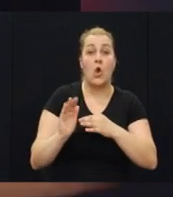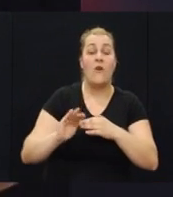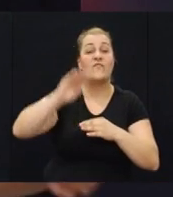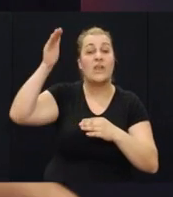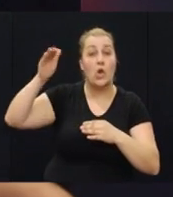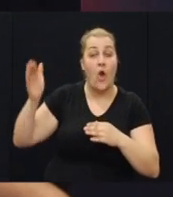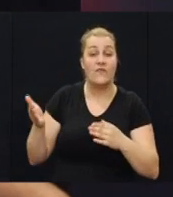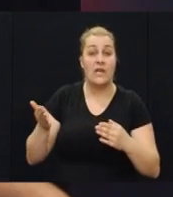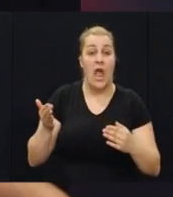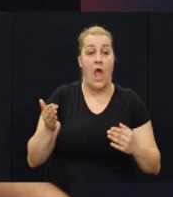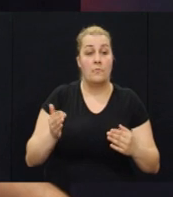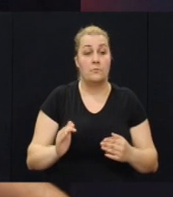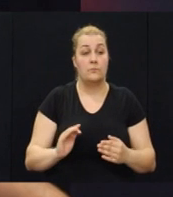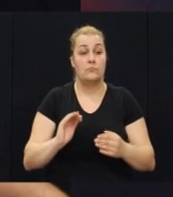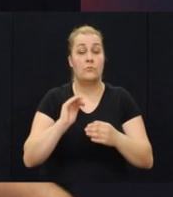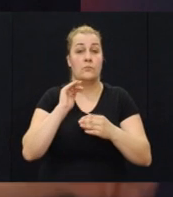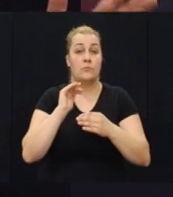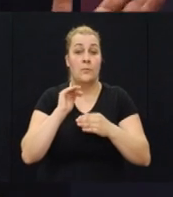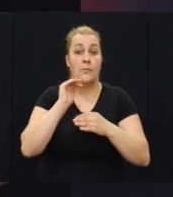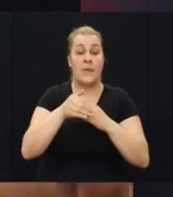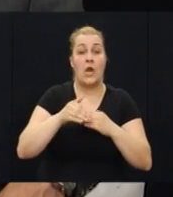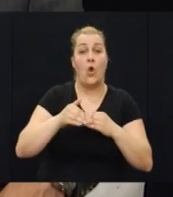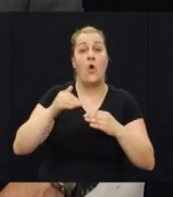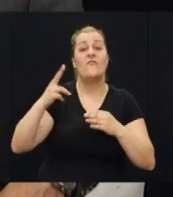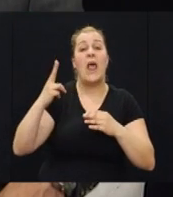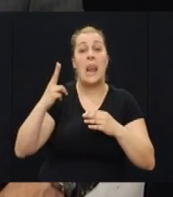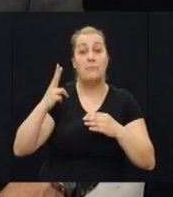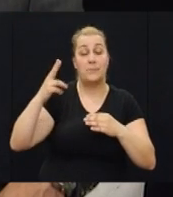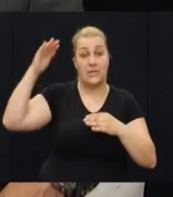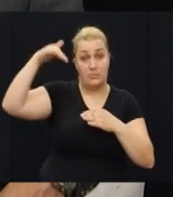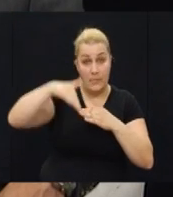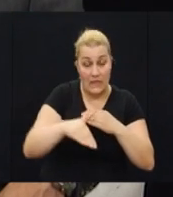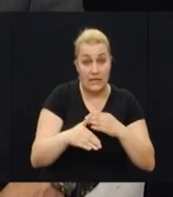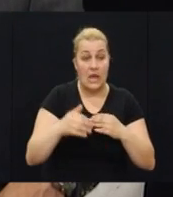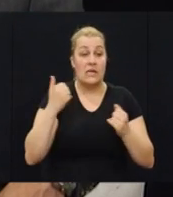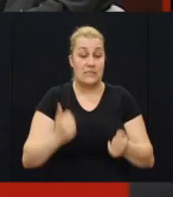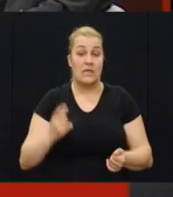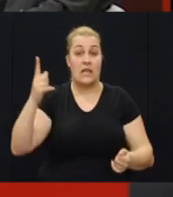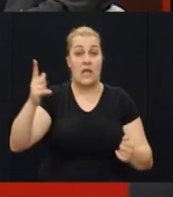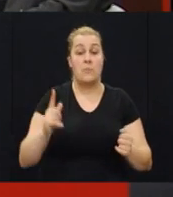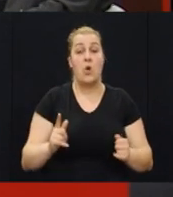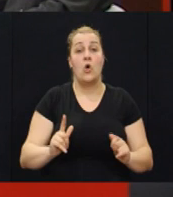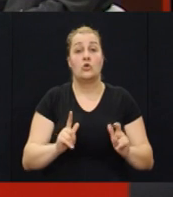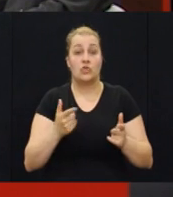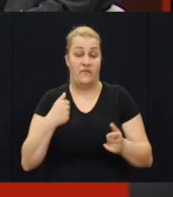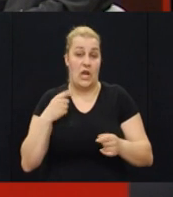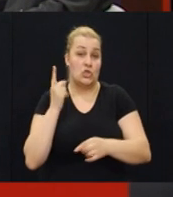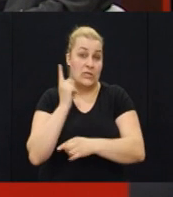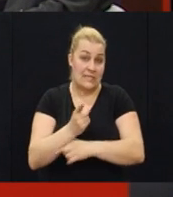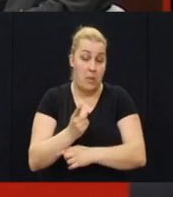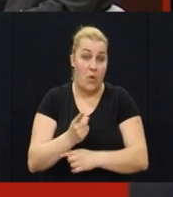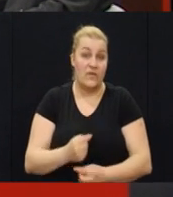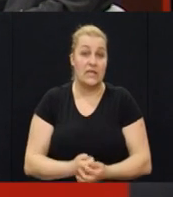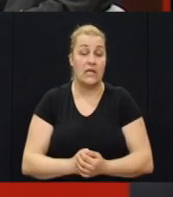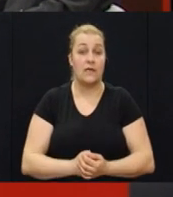vrhovina priko tih puto Padina Velebita gdje sada stanuje naš zapovjednik